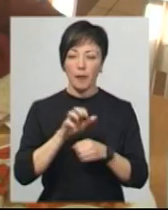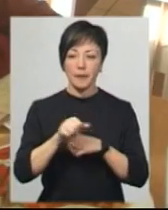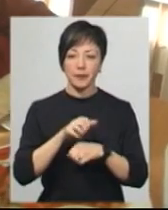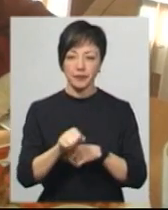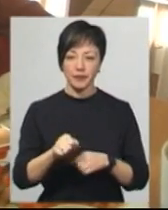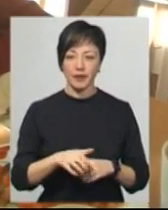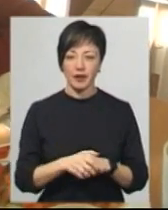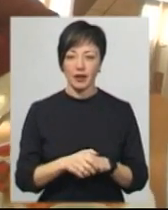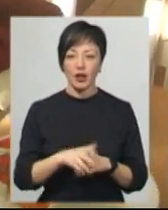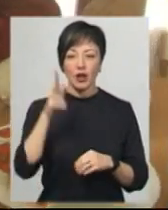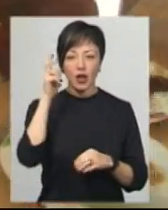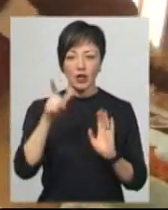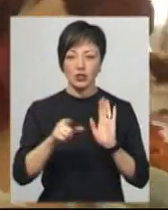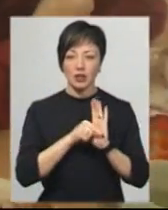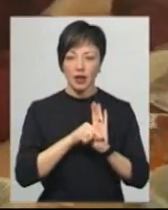наєцями.